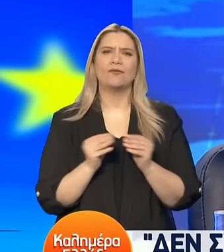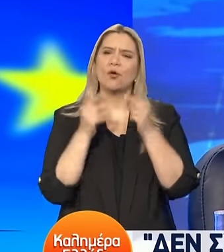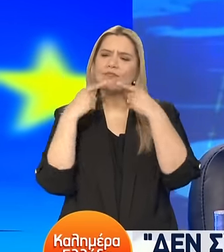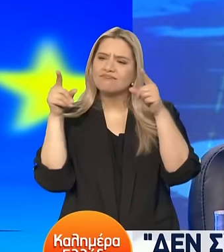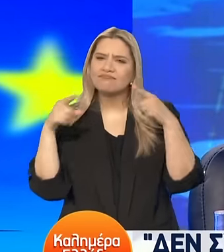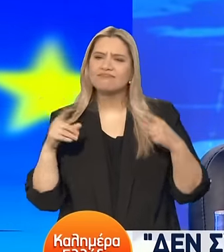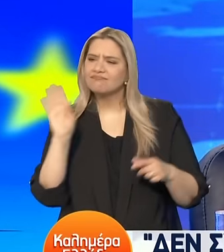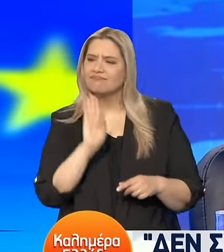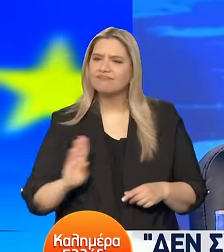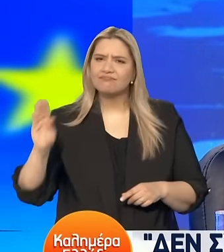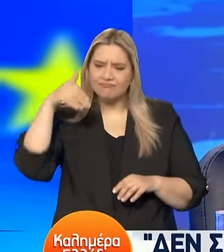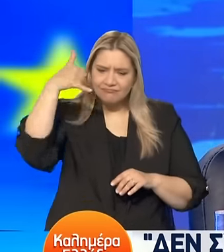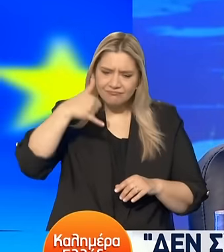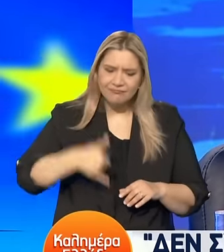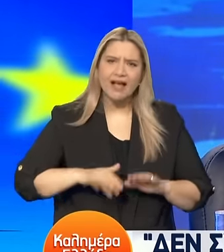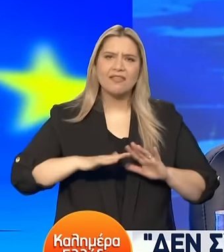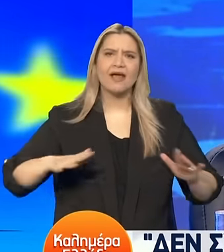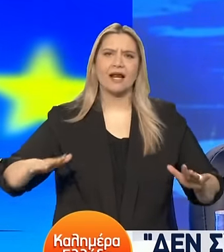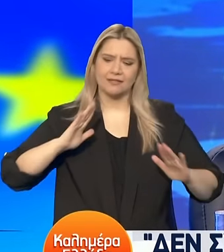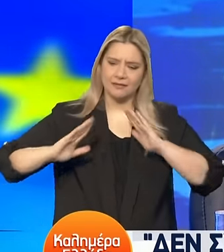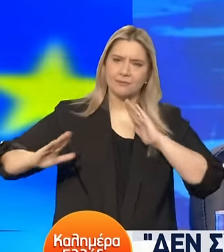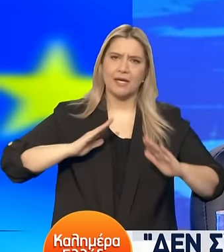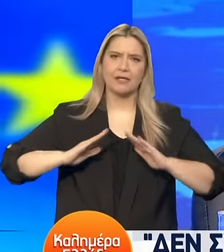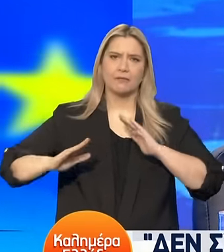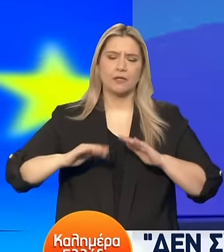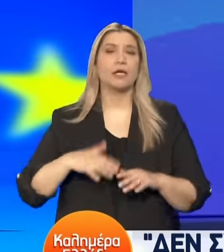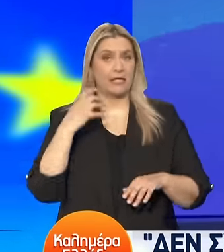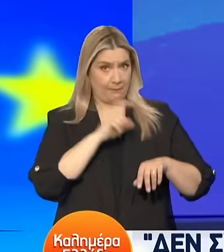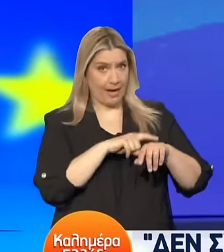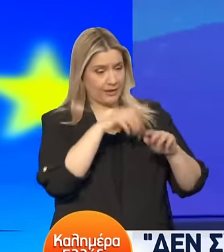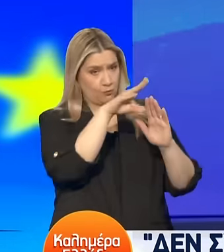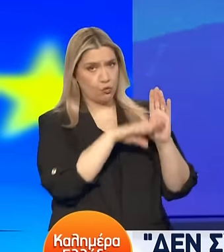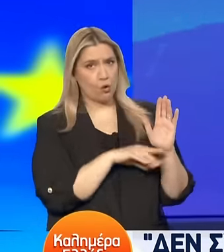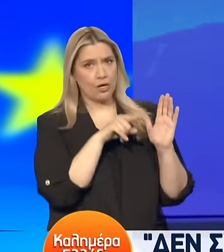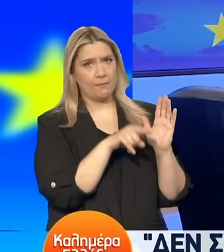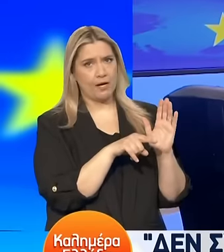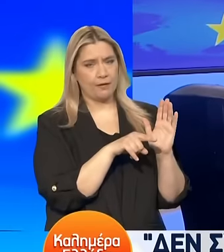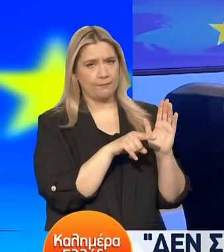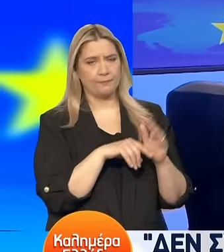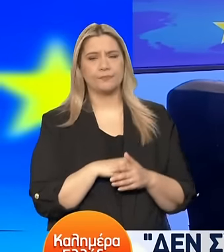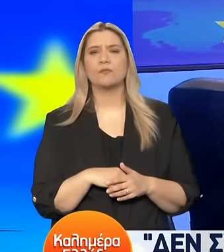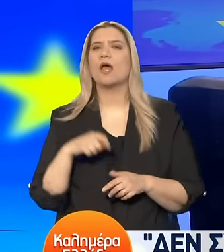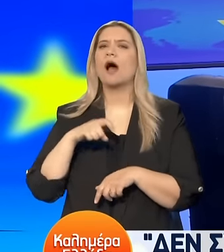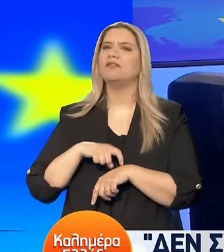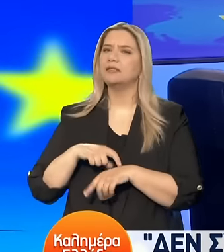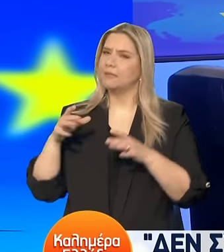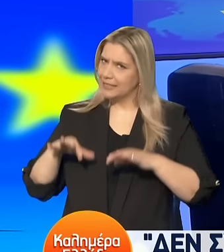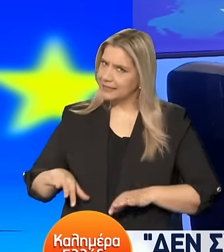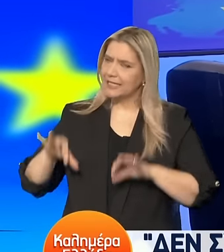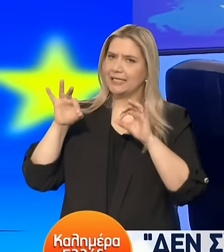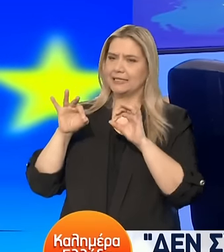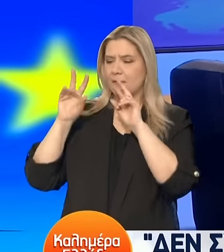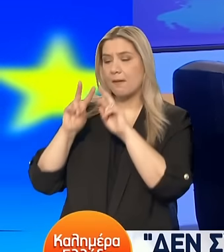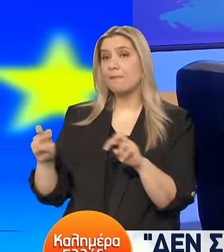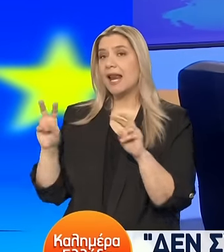Την οποία έχουν οι θάλασσές μας Υπάρχει και χρονοδιάγραμμα κύριε Πρόεδρε Αυτή τη στιγμή είναι κάτι το οποίο έχουμε ξεκινήσει να το μελετούμε